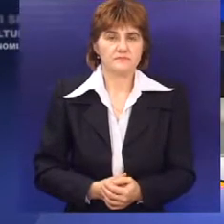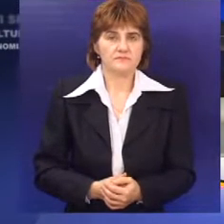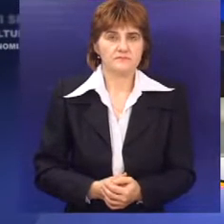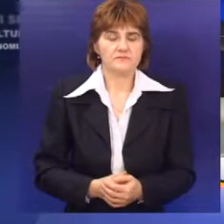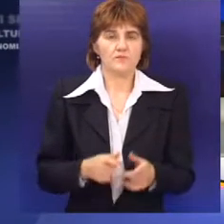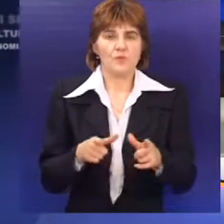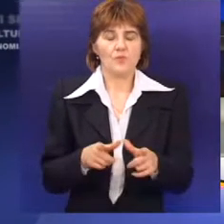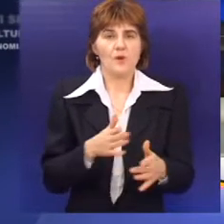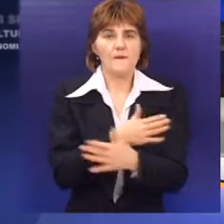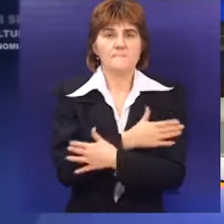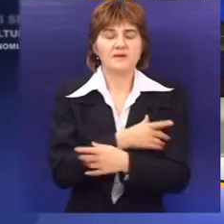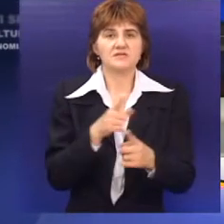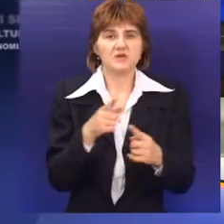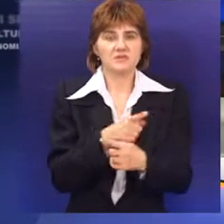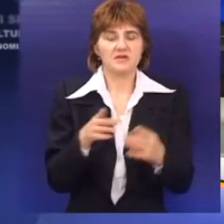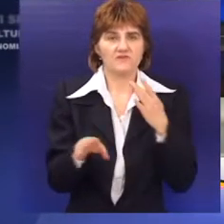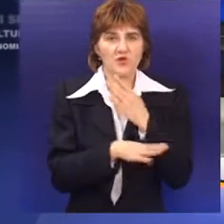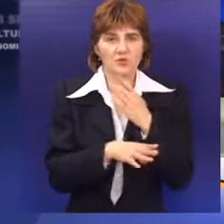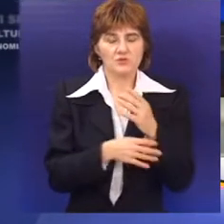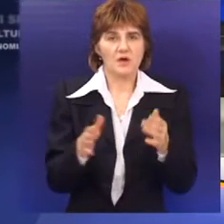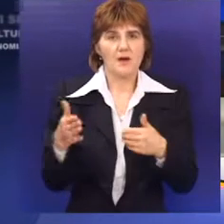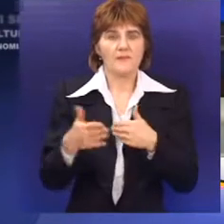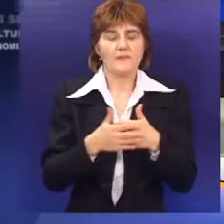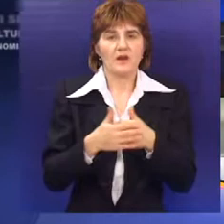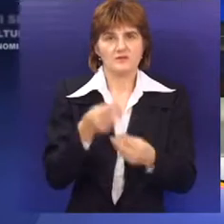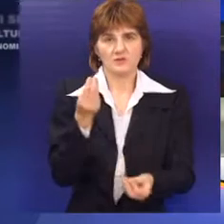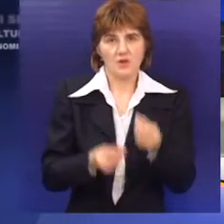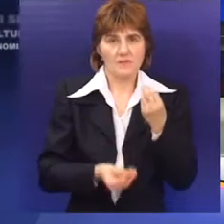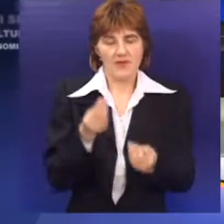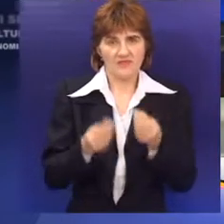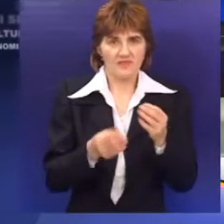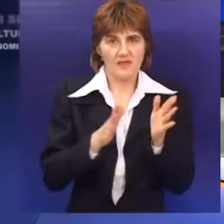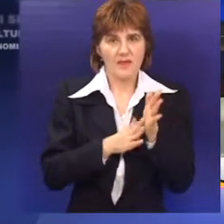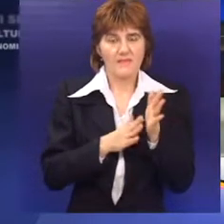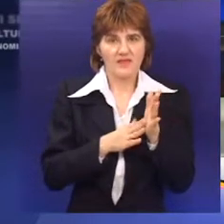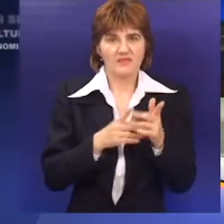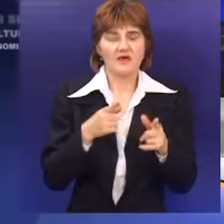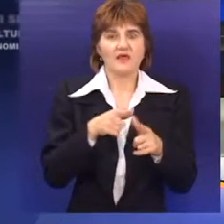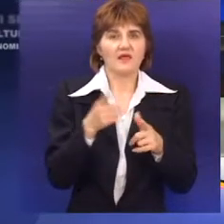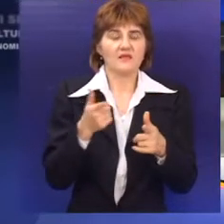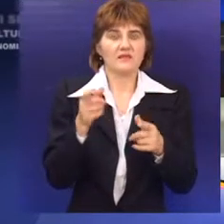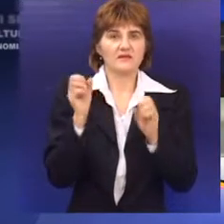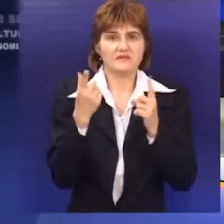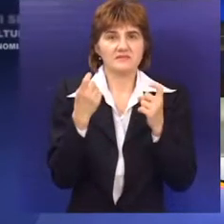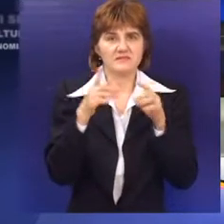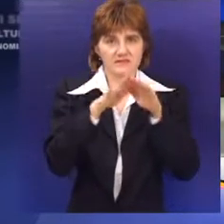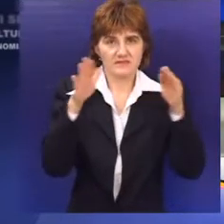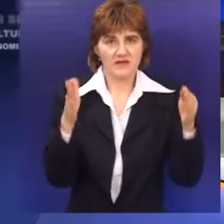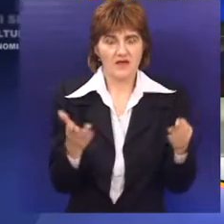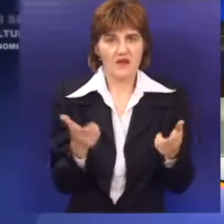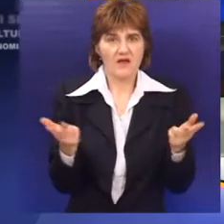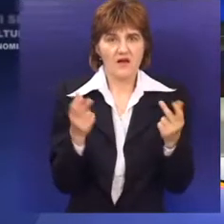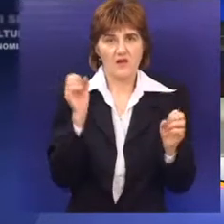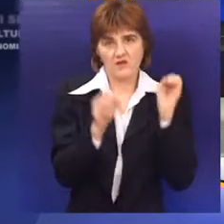U mesnoj zajednici Dudova Šuma kod vrtića Mandarina postavljena su zelena ostrva za odvajanje otpada. U